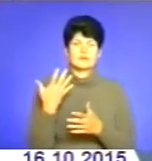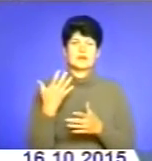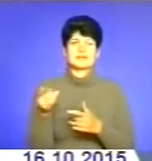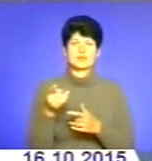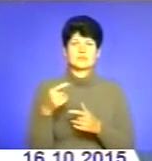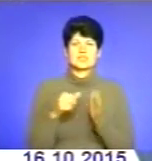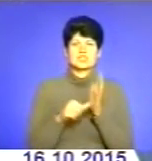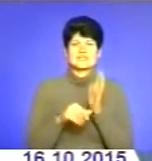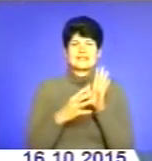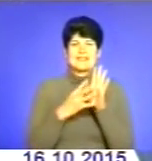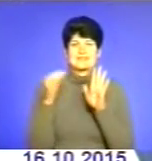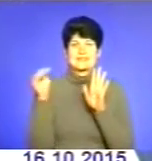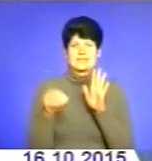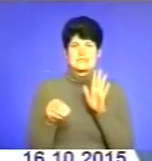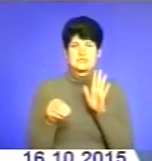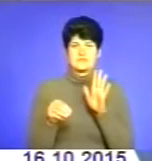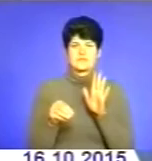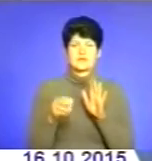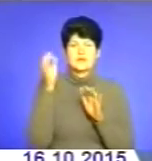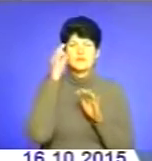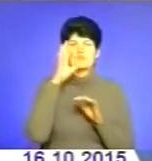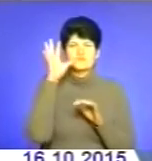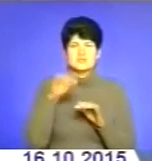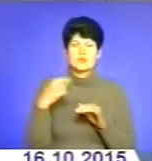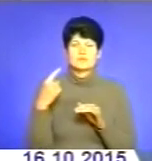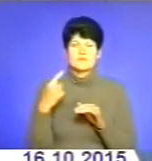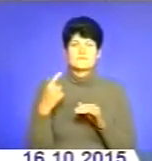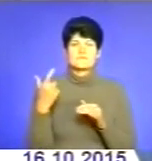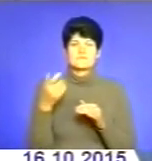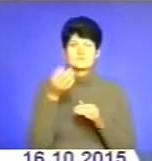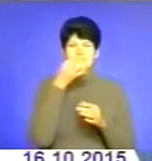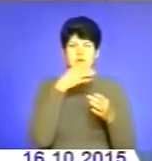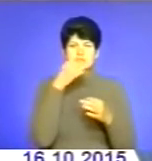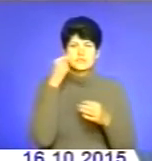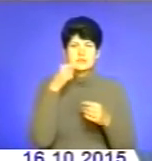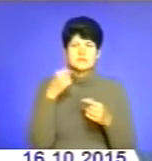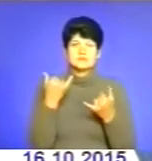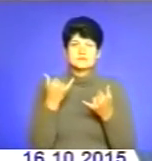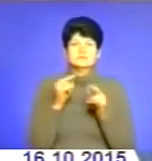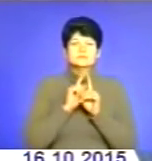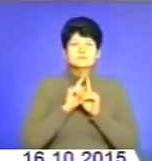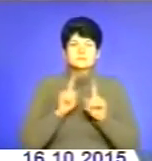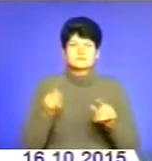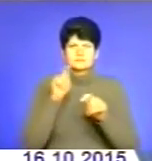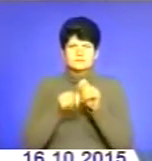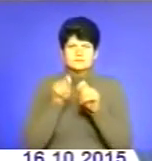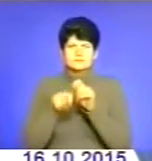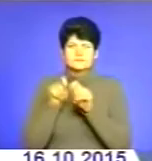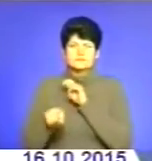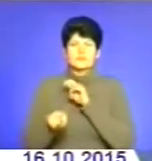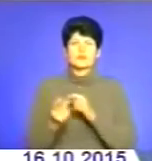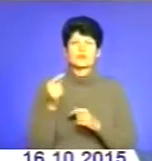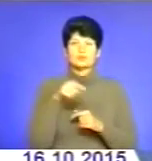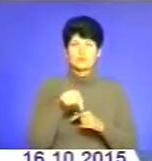69 тисяч. Нагадаємо, у всіх областях вакцинація від цієї страшної недуги зараз під особливим контролем, адже